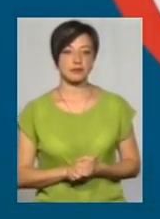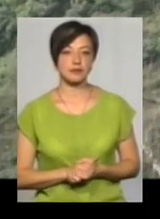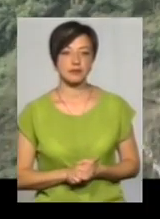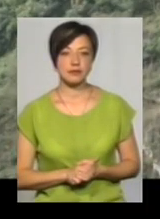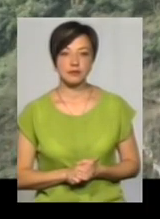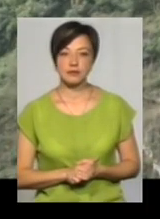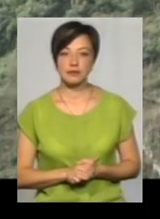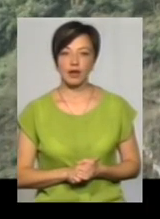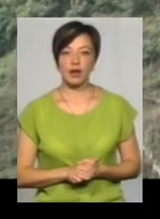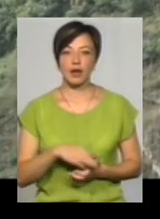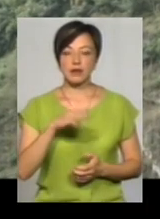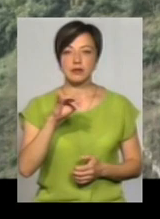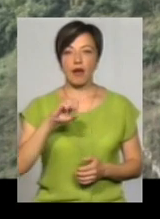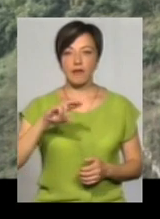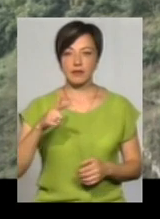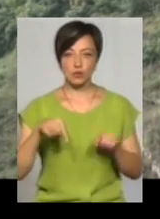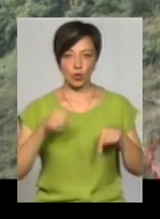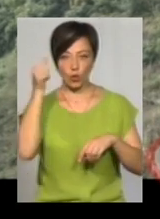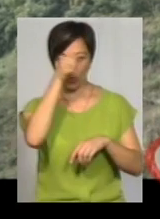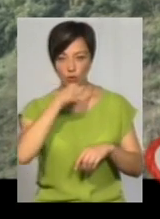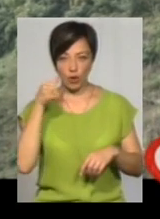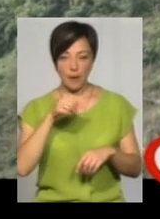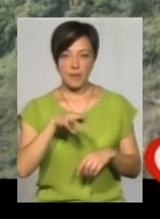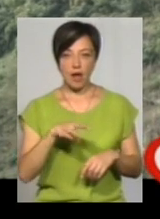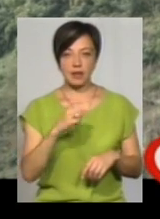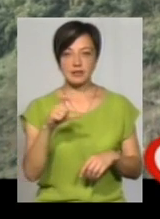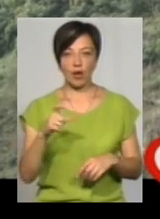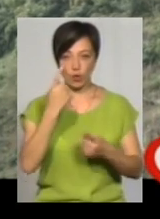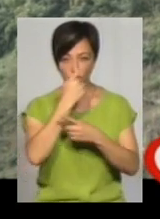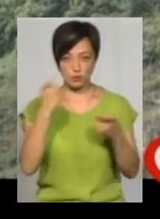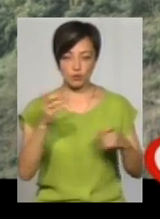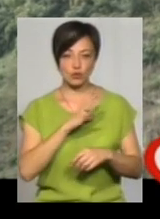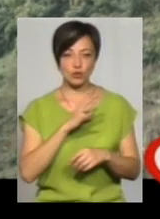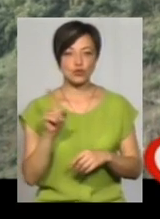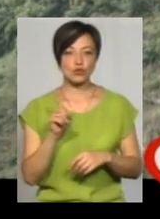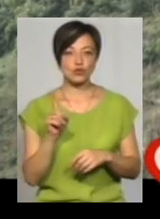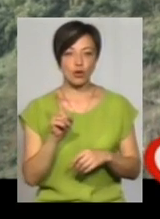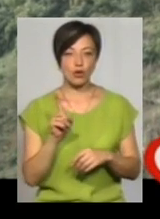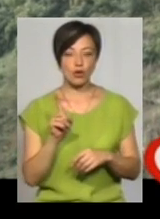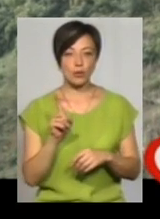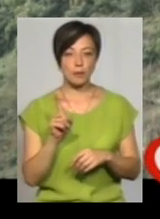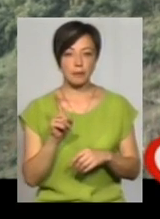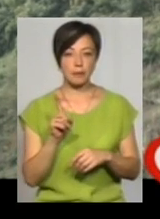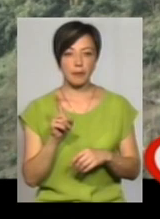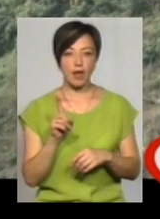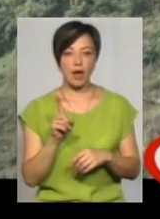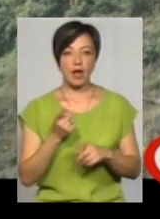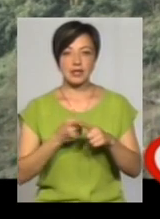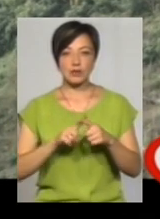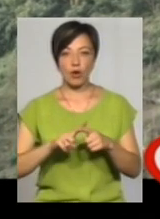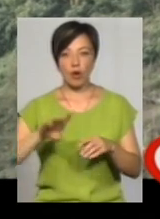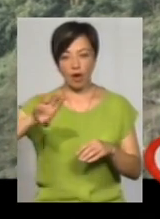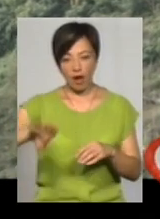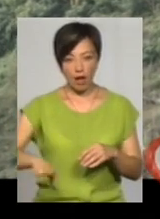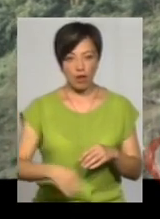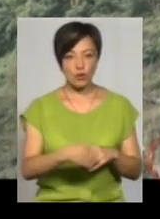В травні цього року Михайло Юстафійович озвучував, що внесення культурного ландшафту каньйону планується до